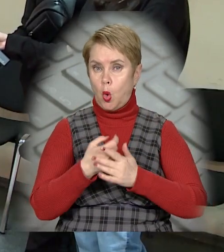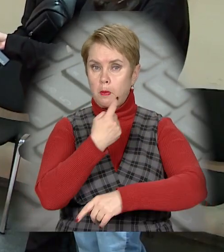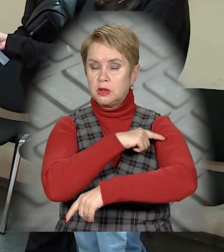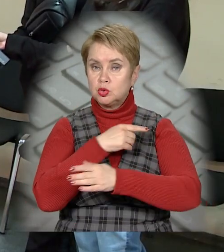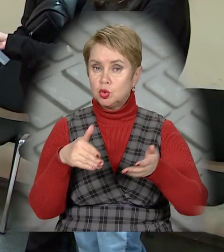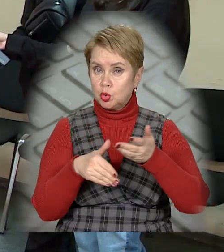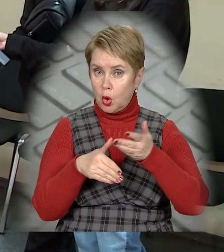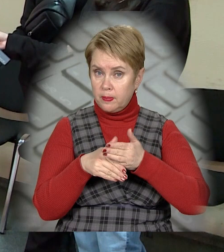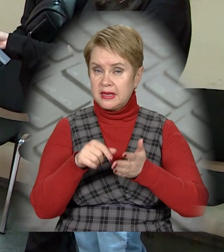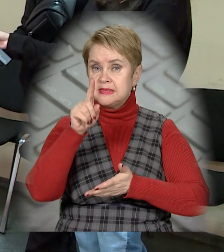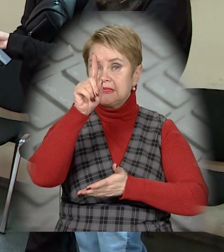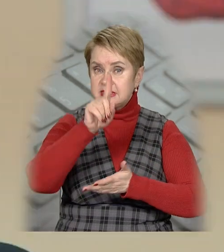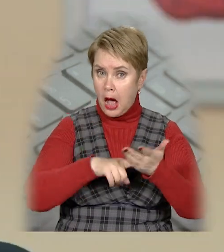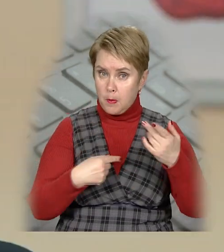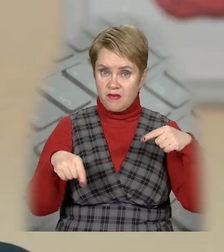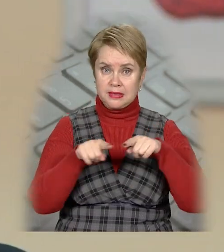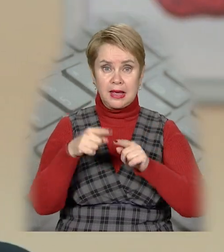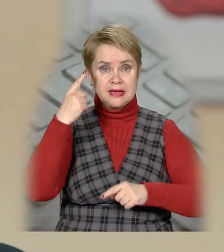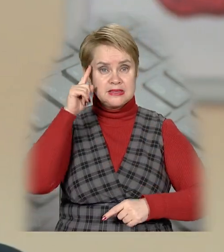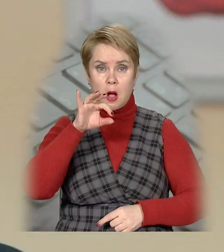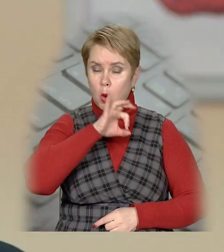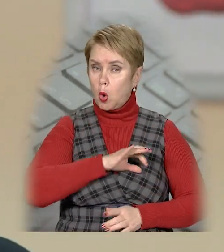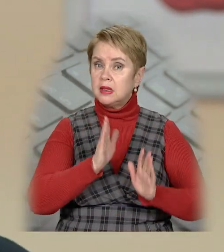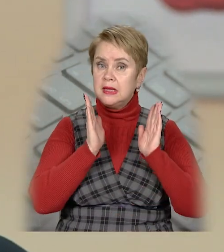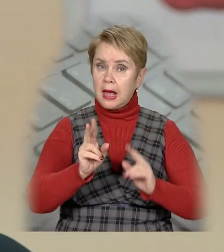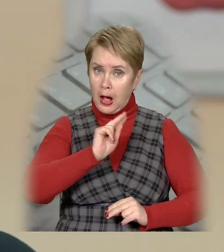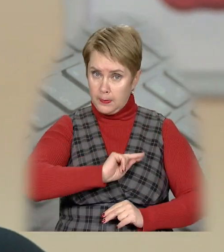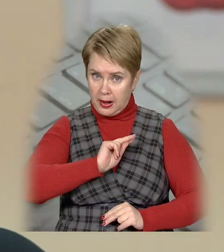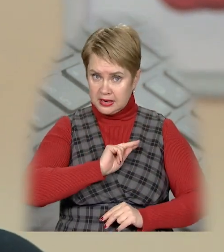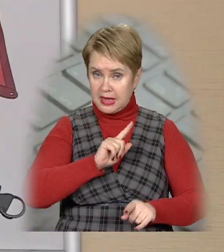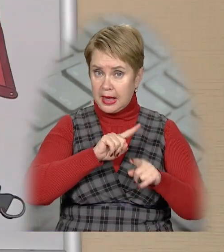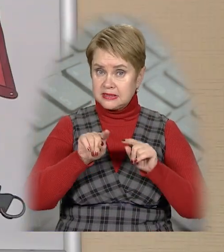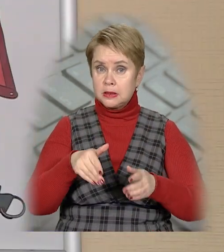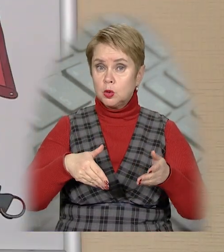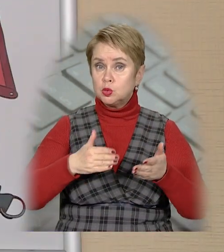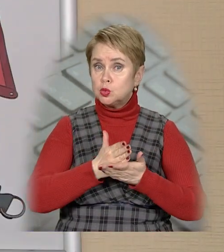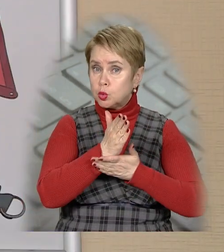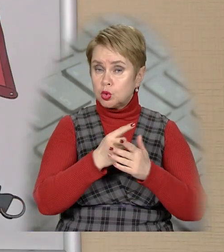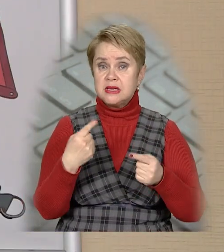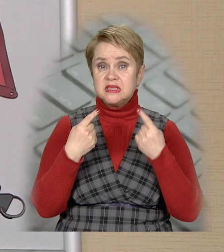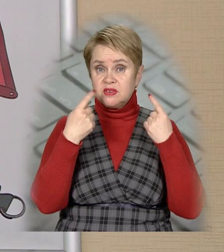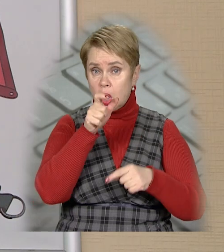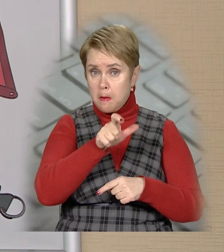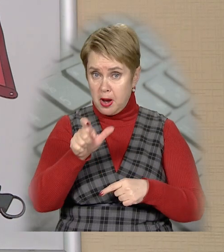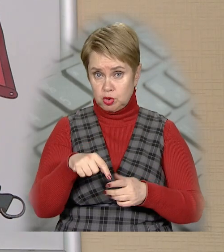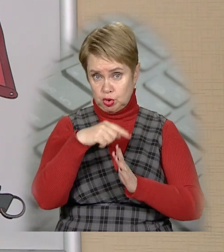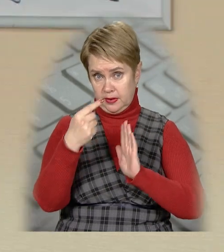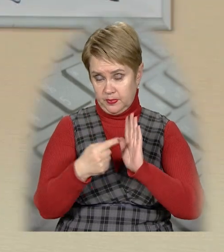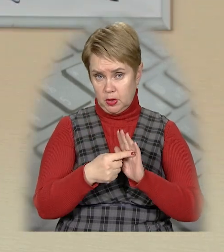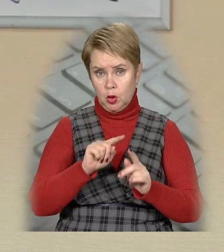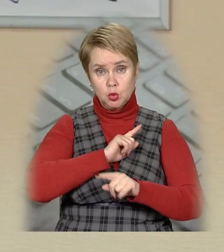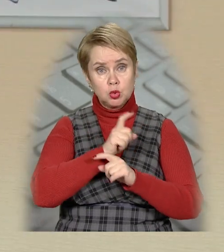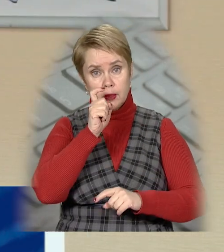домедичної допомоги. Запевняють, такі знання корисні не тільки працівниками екстрених служб, а й звичайним мешканцям міста.